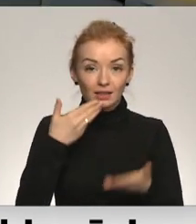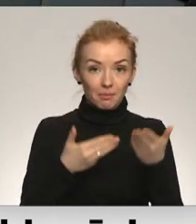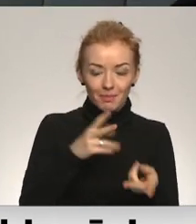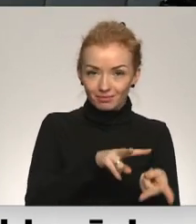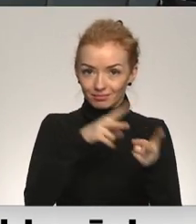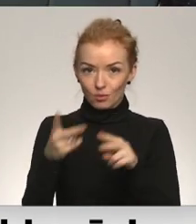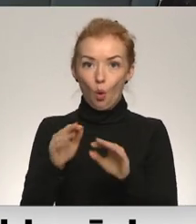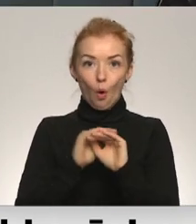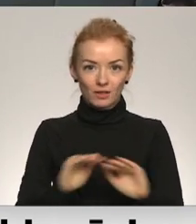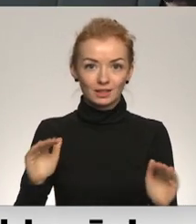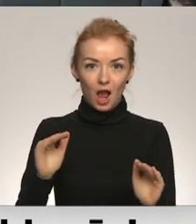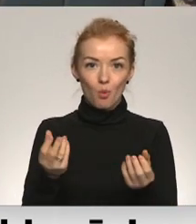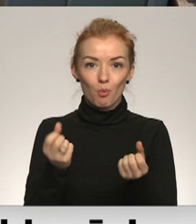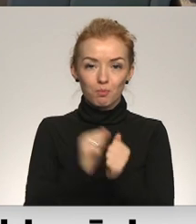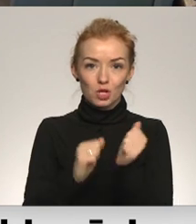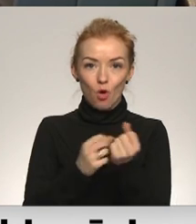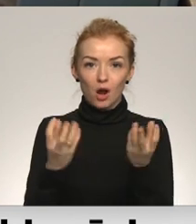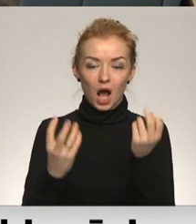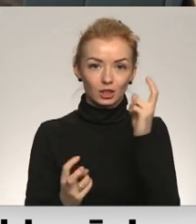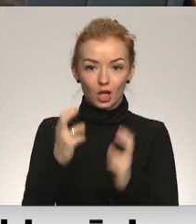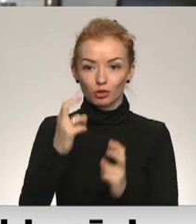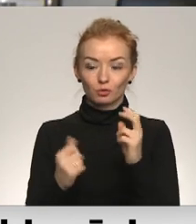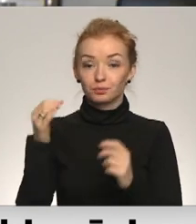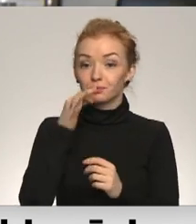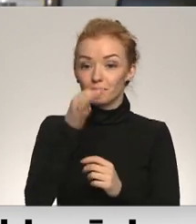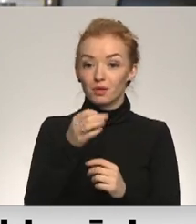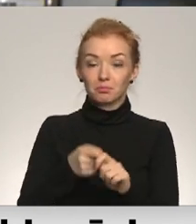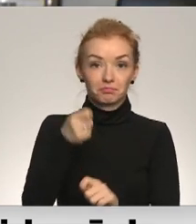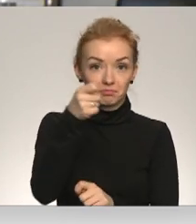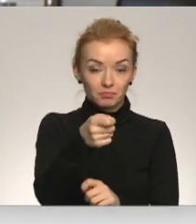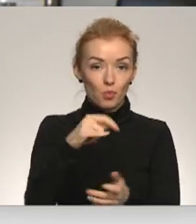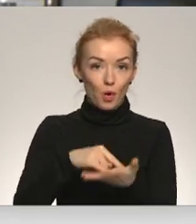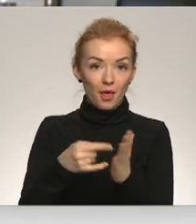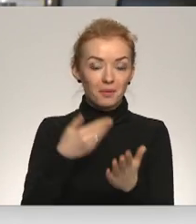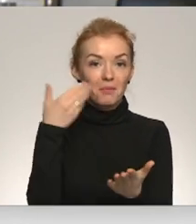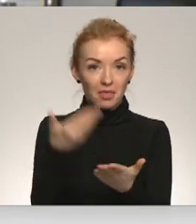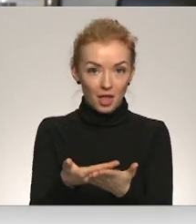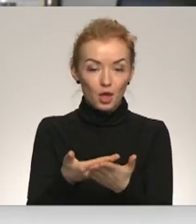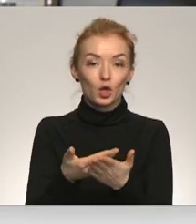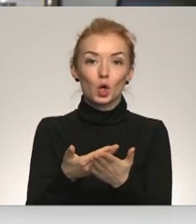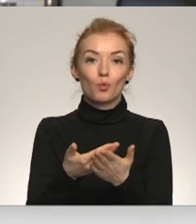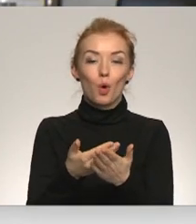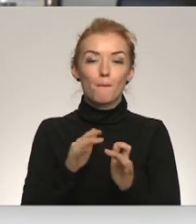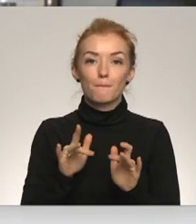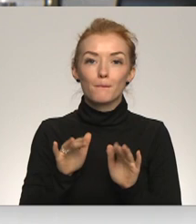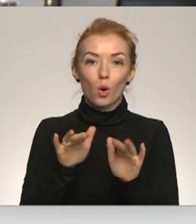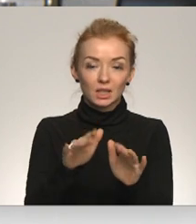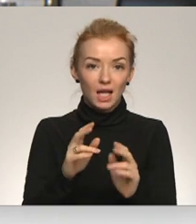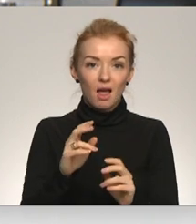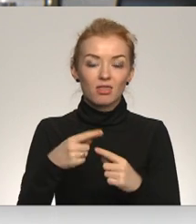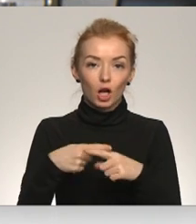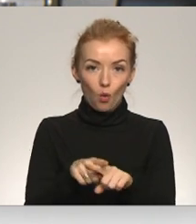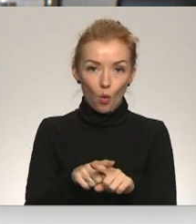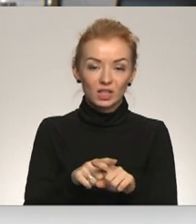uz biogāzes ražošanu. Esam iesnieguši pie projektu pietiekumu procesa tehnoloģijas izstrādei.